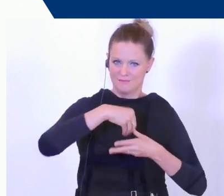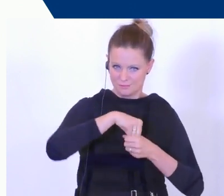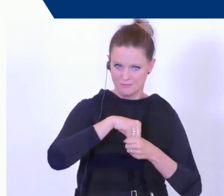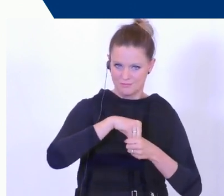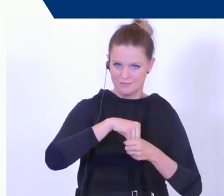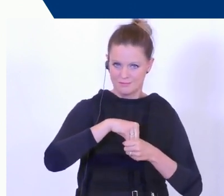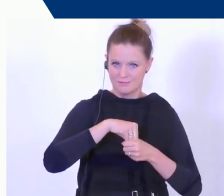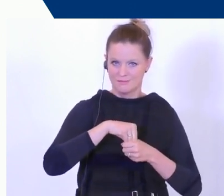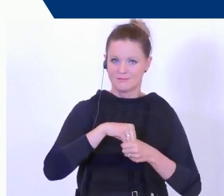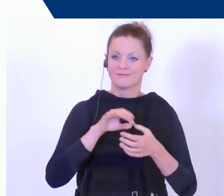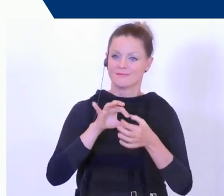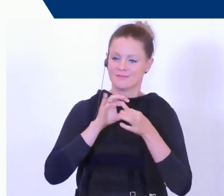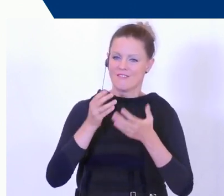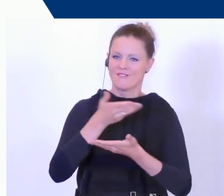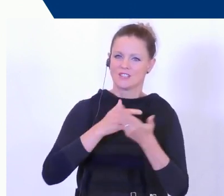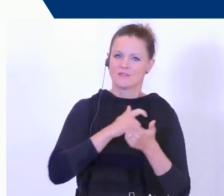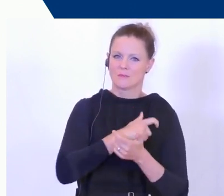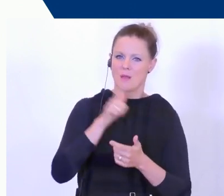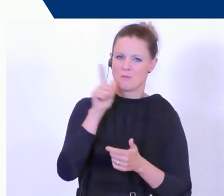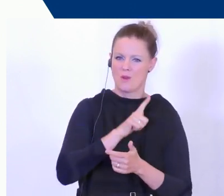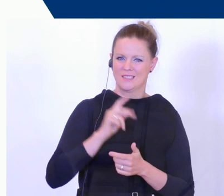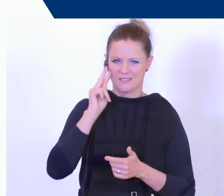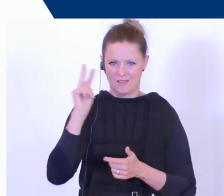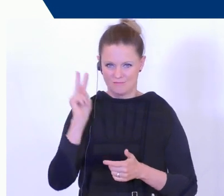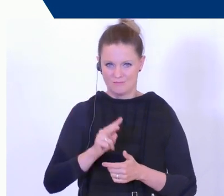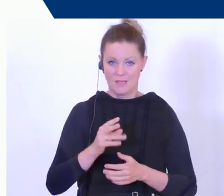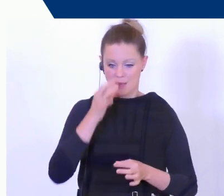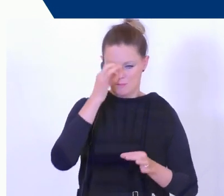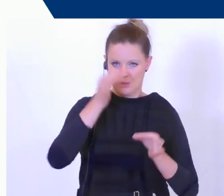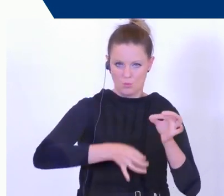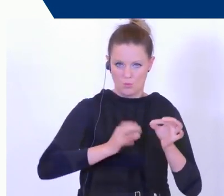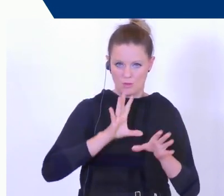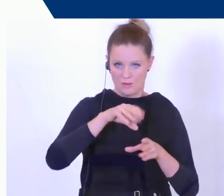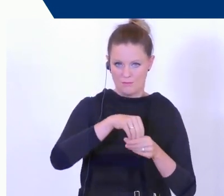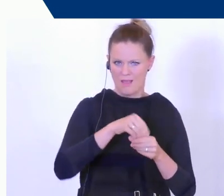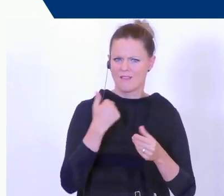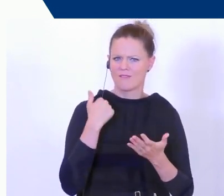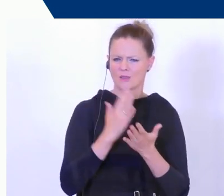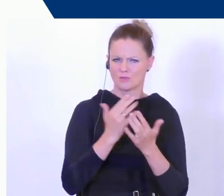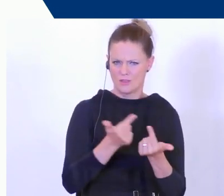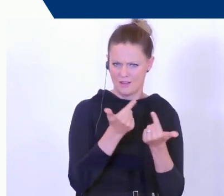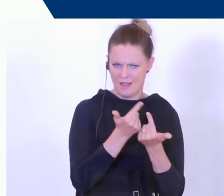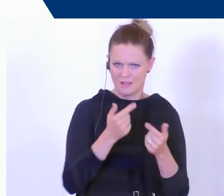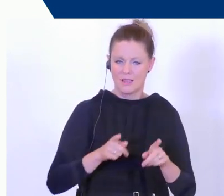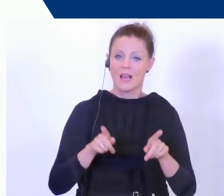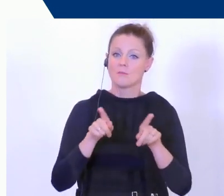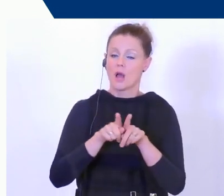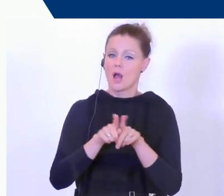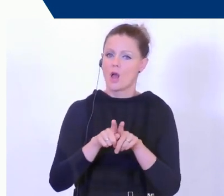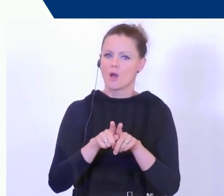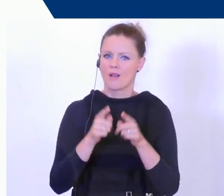polizeilichen Sinn bedeuten. Auch hier ist der Betrug drinnen, den ich Ihnen vorher geschildert habe, aber auch